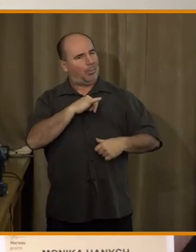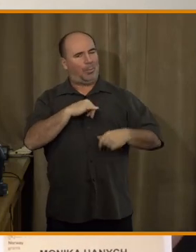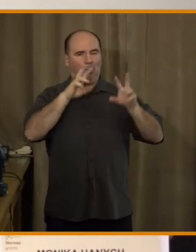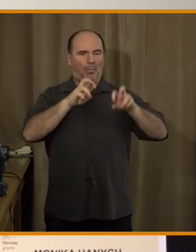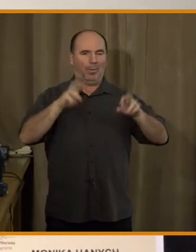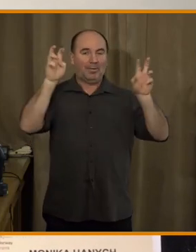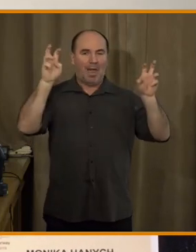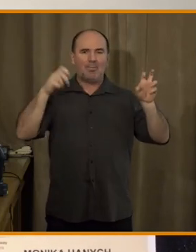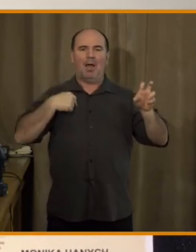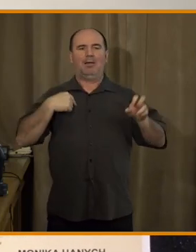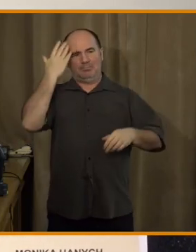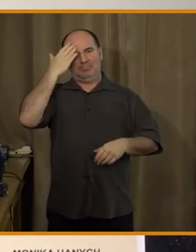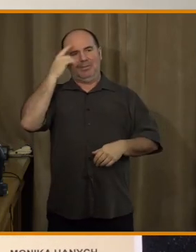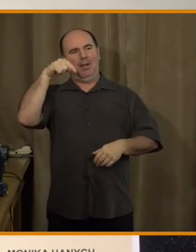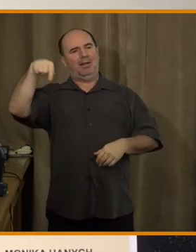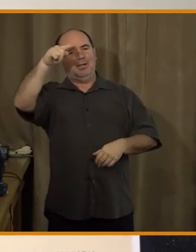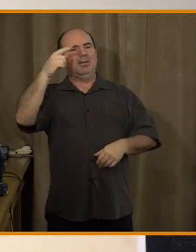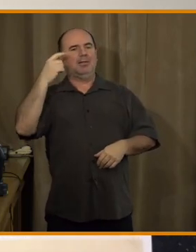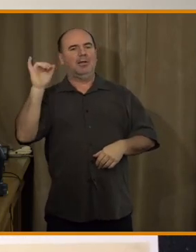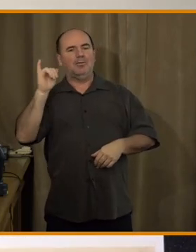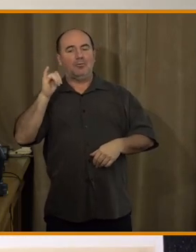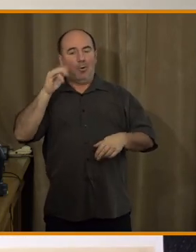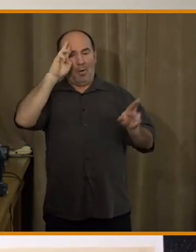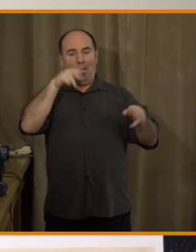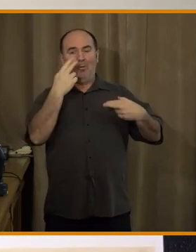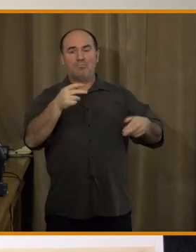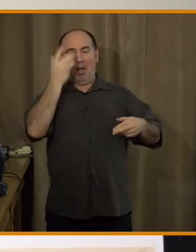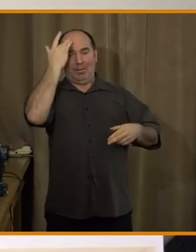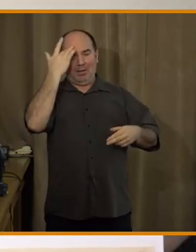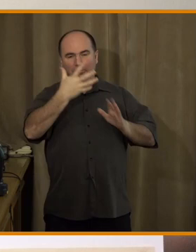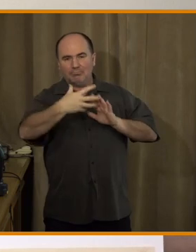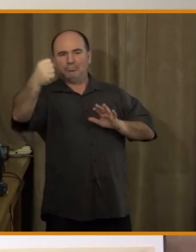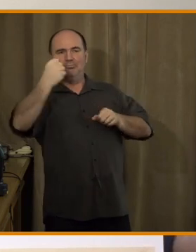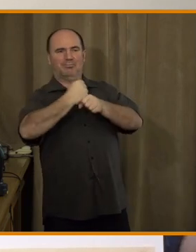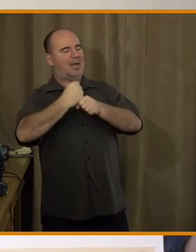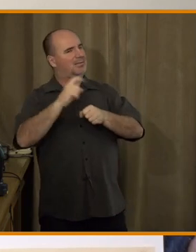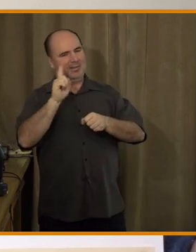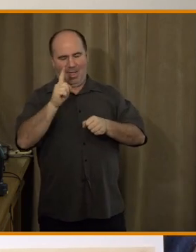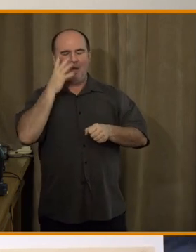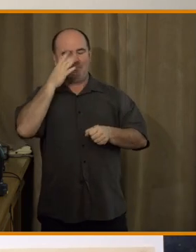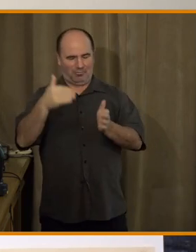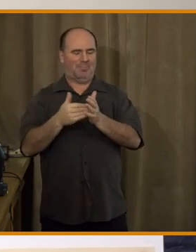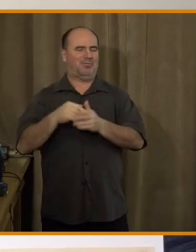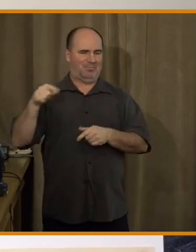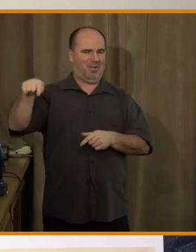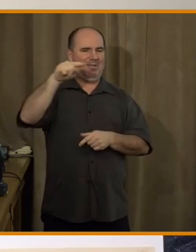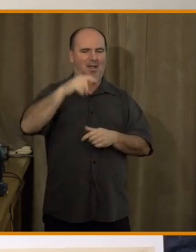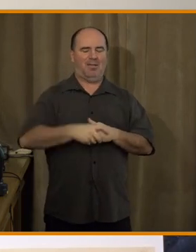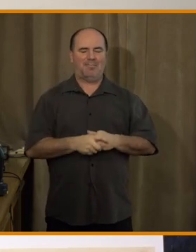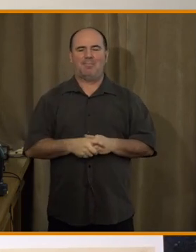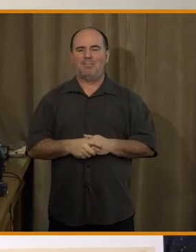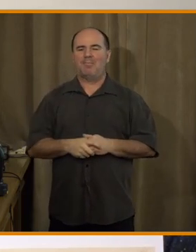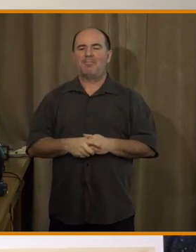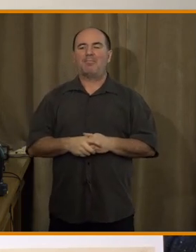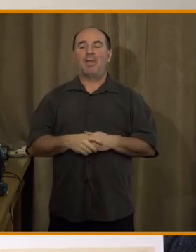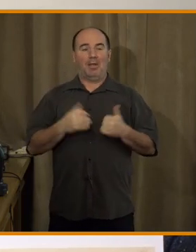potřebovat, tak jsem ráda, že před námi sedí osvícená především novinářská obec. Dívám